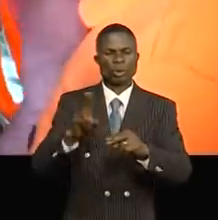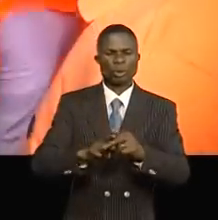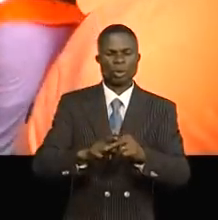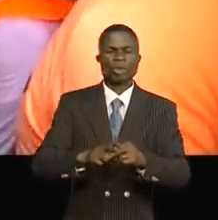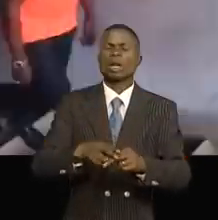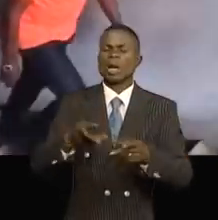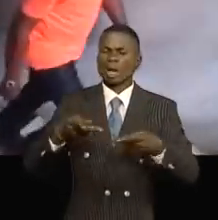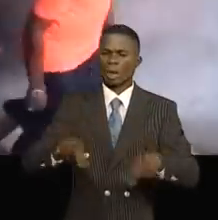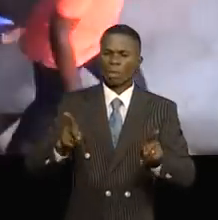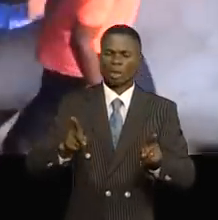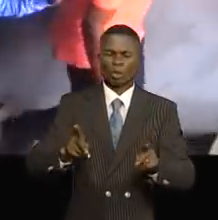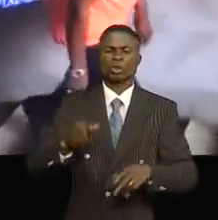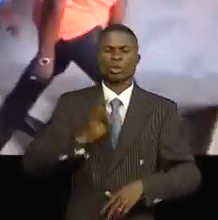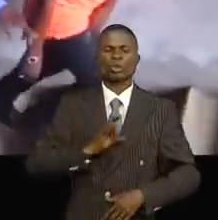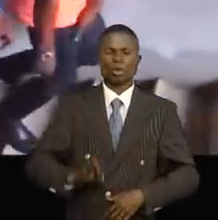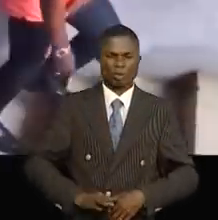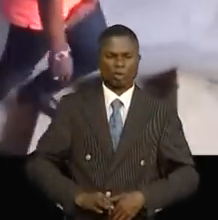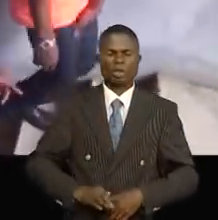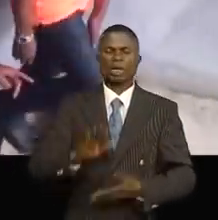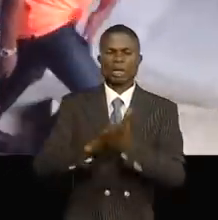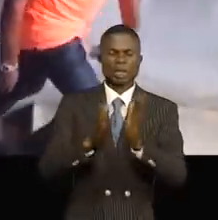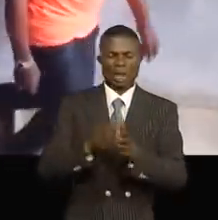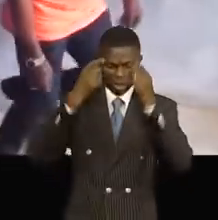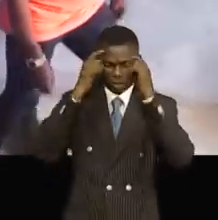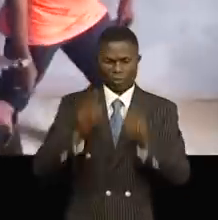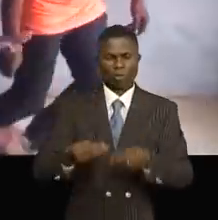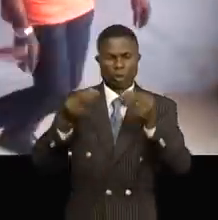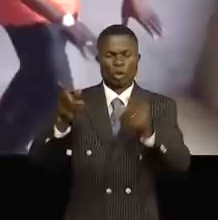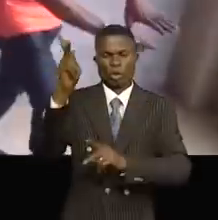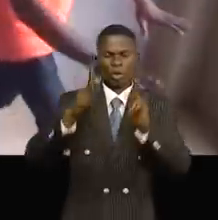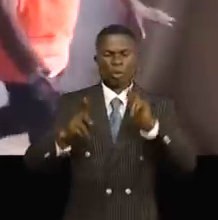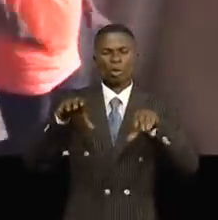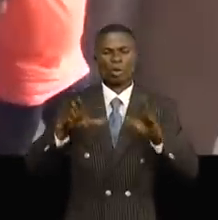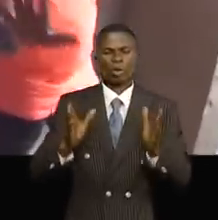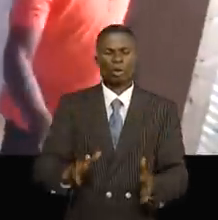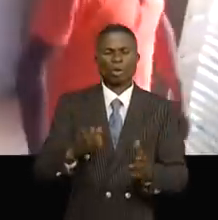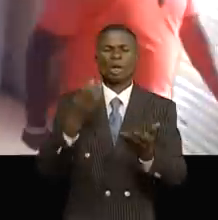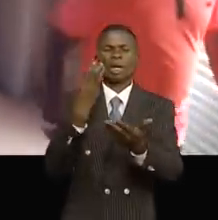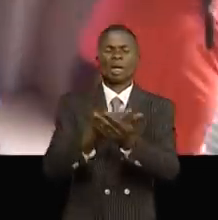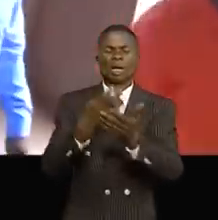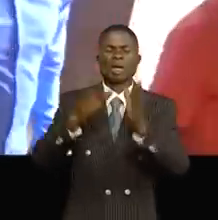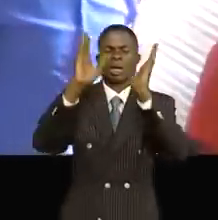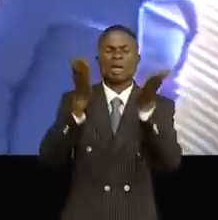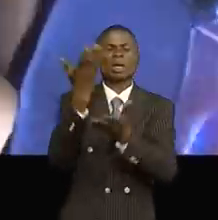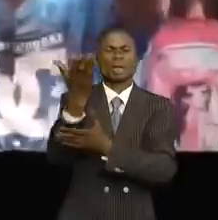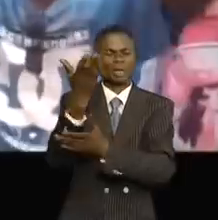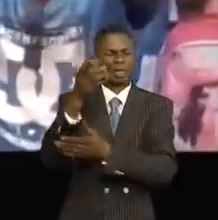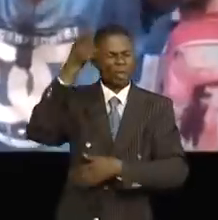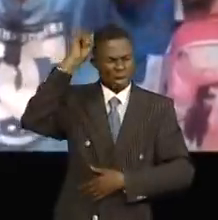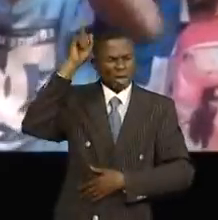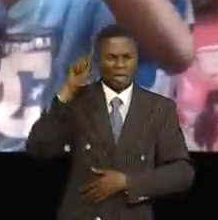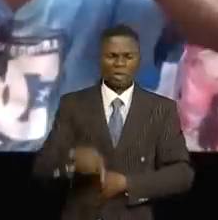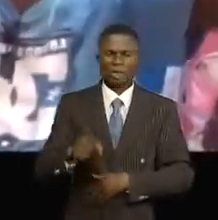instructions du chef de l'État, Félix Antoine Tisséquier de Tchilombo, qui tient à donner au peuple né Congo le stade Lumumba longtemps réclamé par ces derniers.